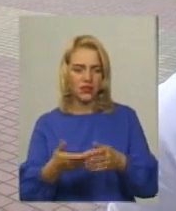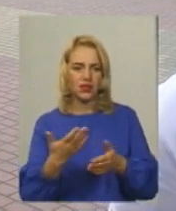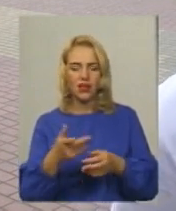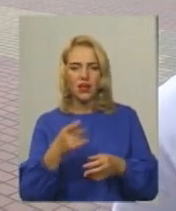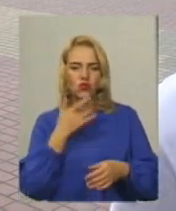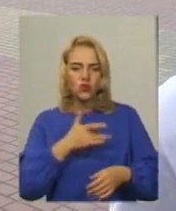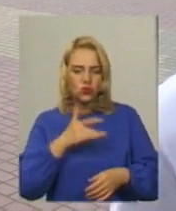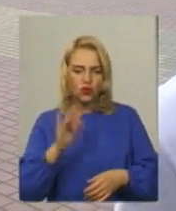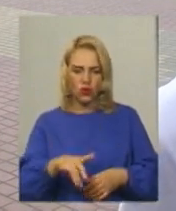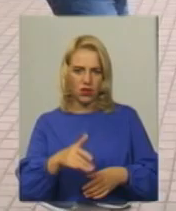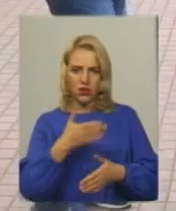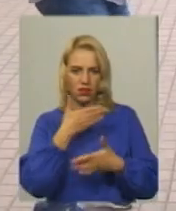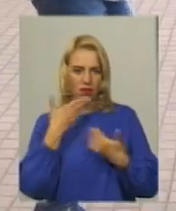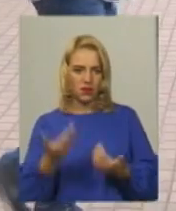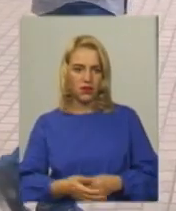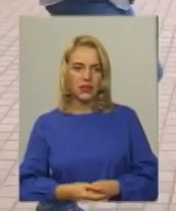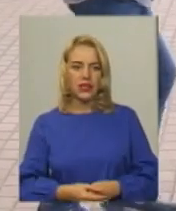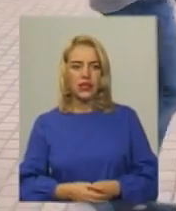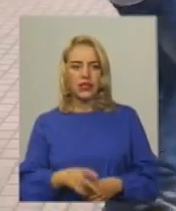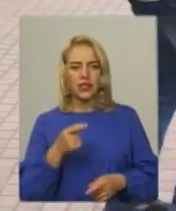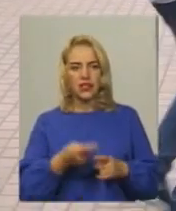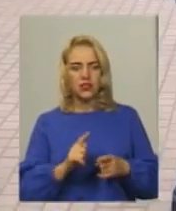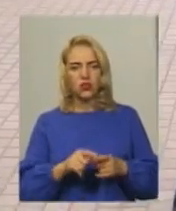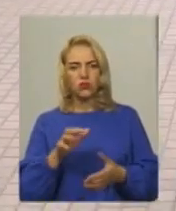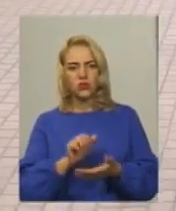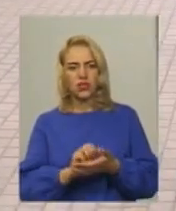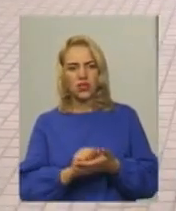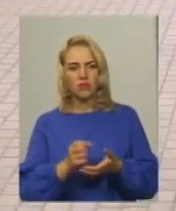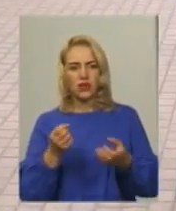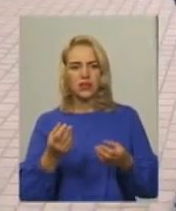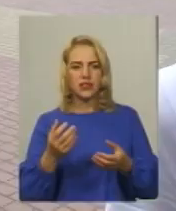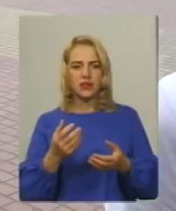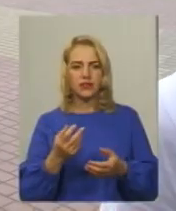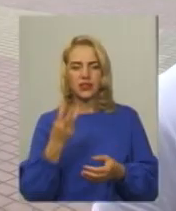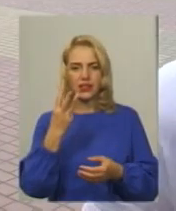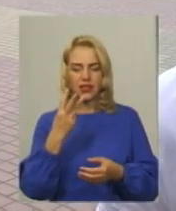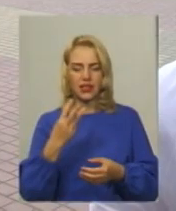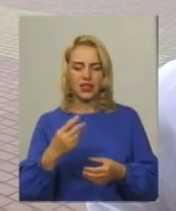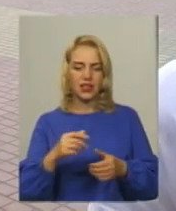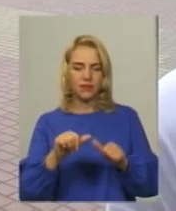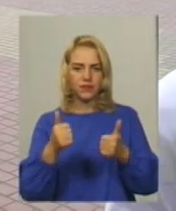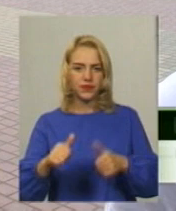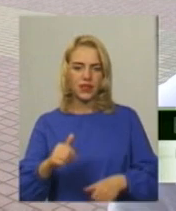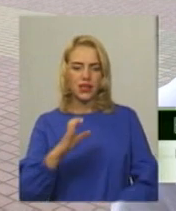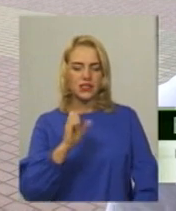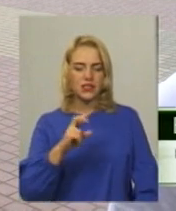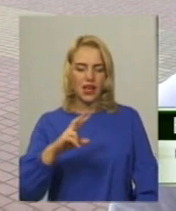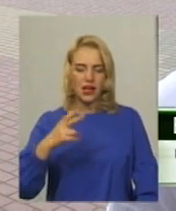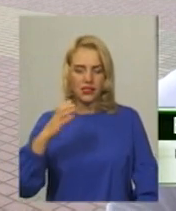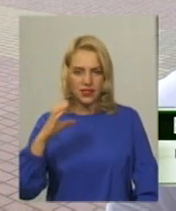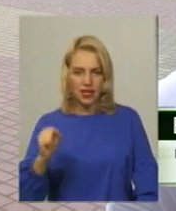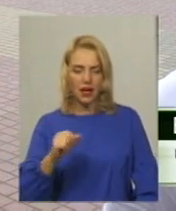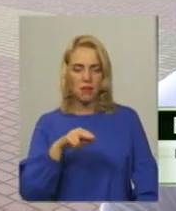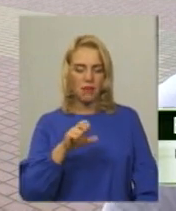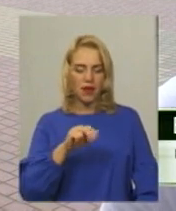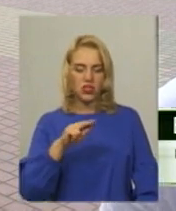спортивно-бальних таких характеристик На черговому занятті «Просто неба» танцювали три стилі танців Сальсу, бачату і кізомбу – це такі три